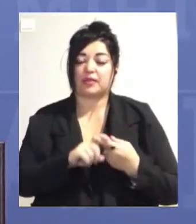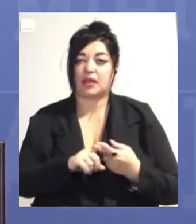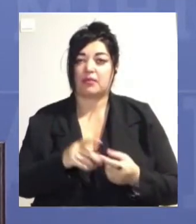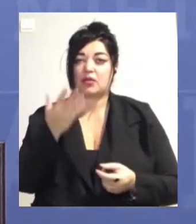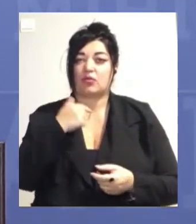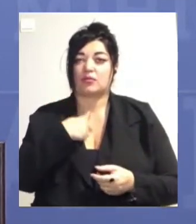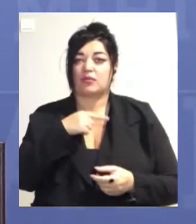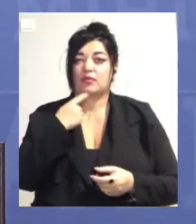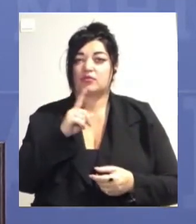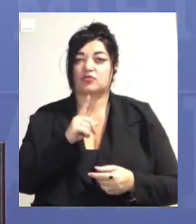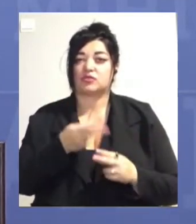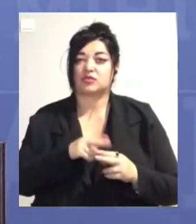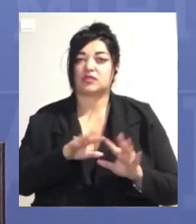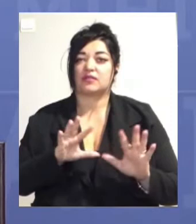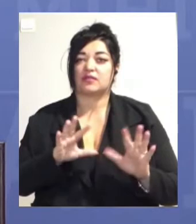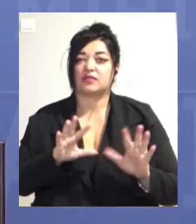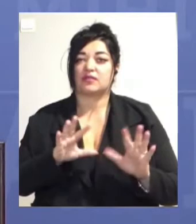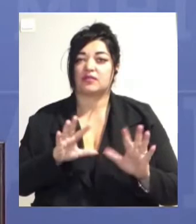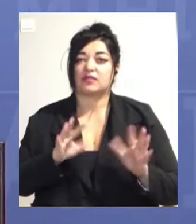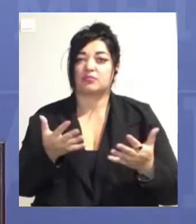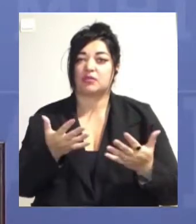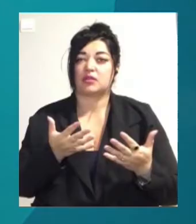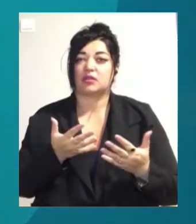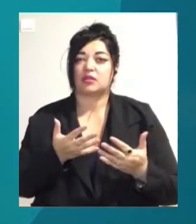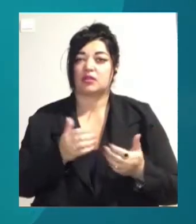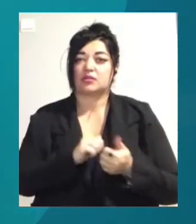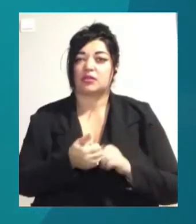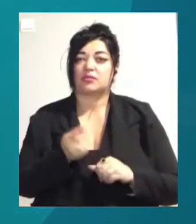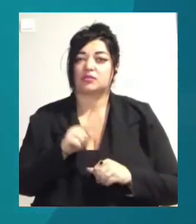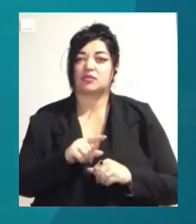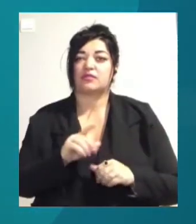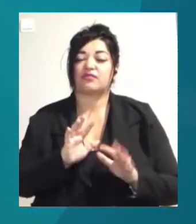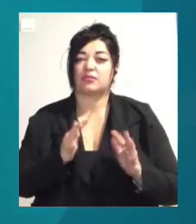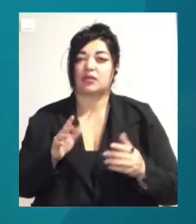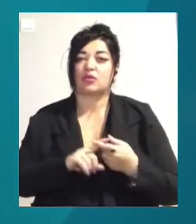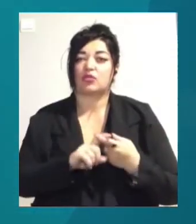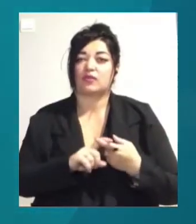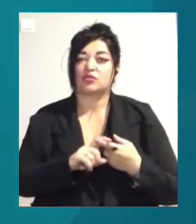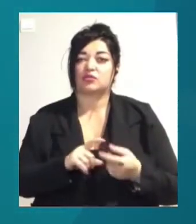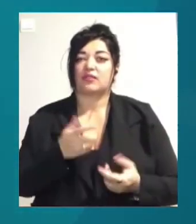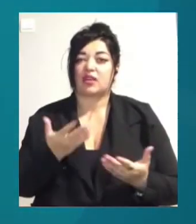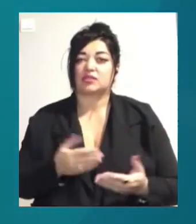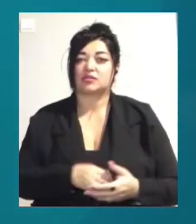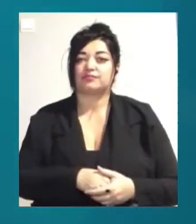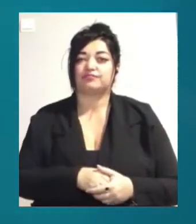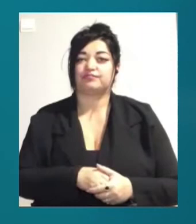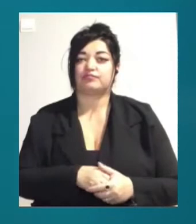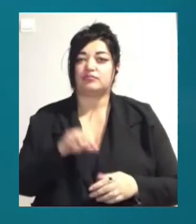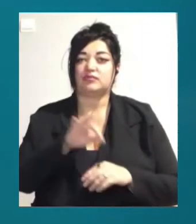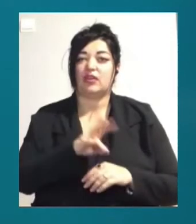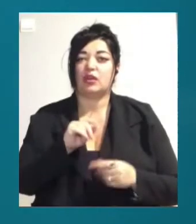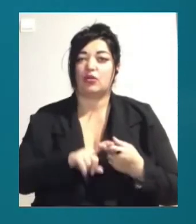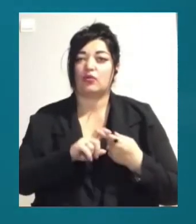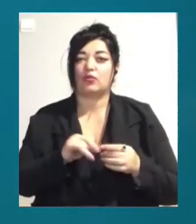випадки, завізних випадків коронавірусної інфекції. Аби не захворіти на коронавірус, у Міністерстві